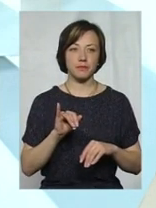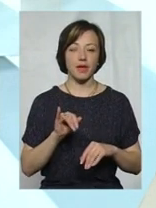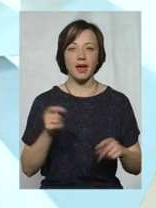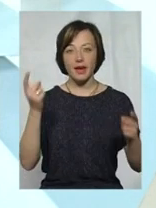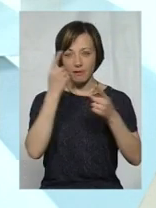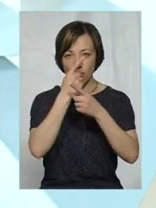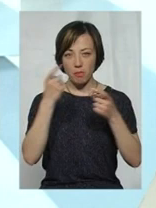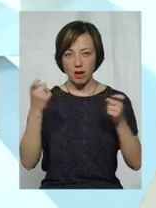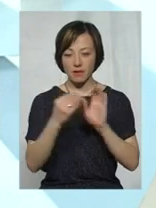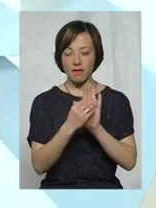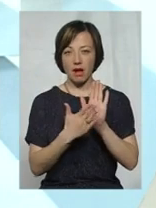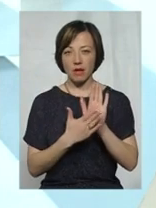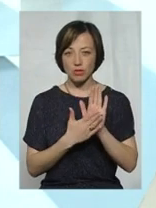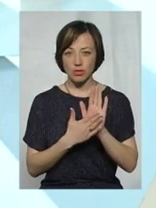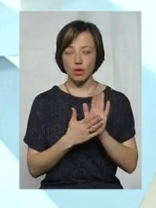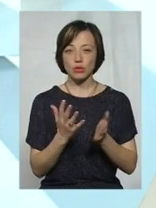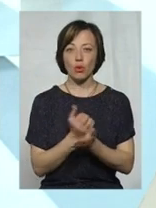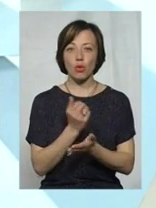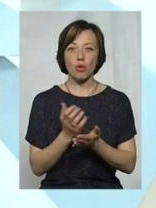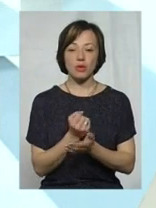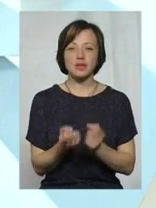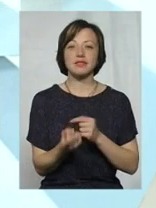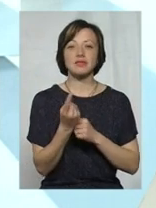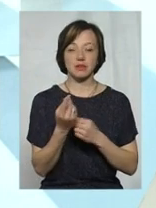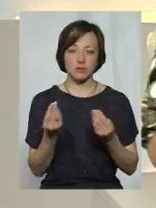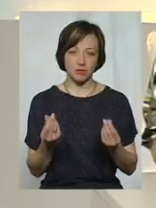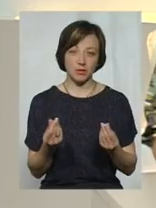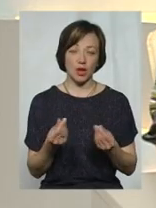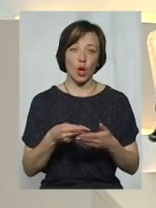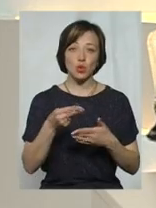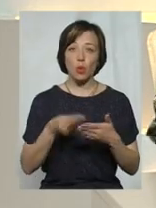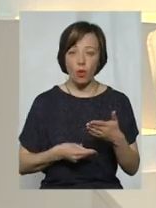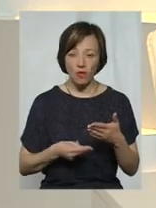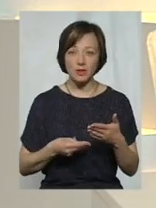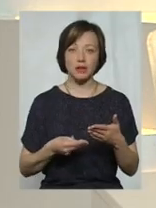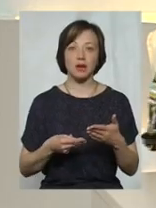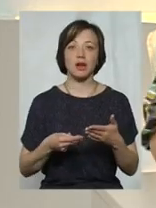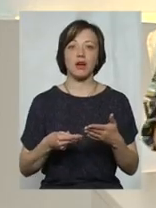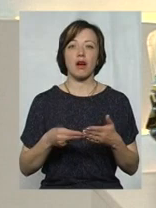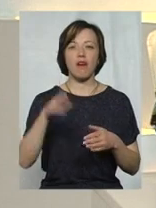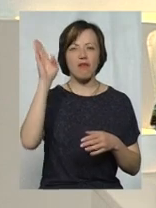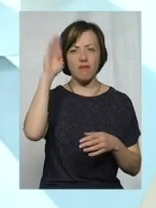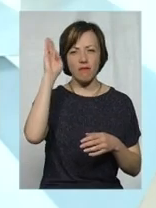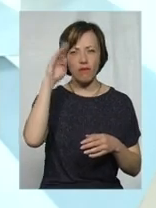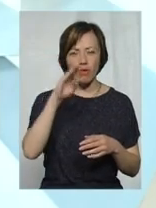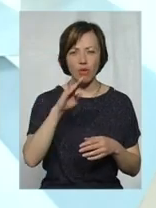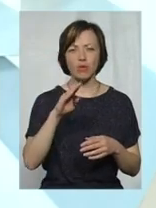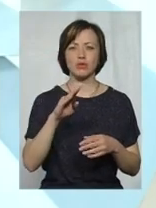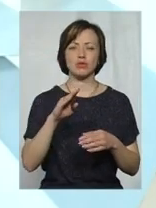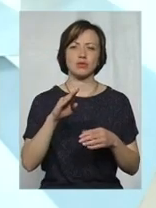які вказуються в декларації про доходи, які джерела доходів. Тобто довідку з водоканалу, з